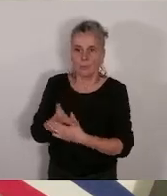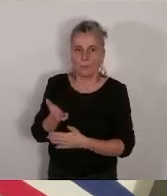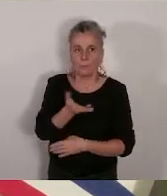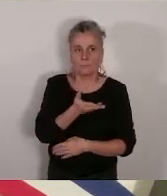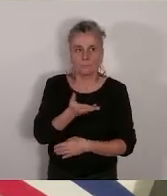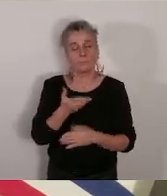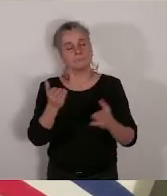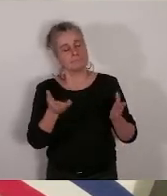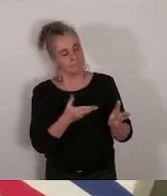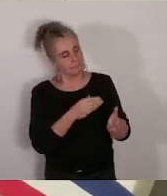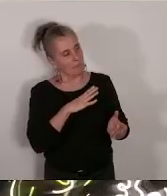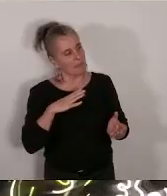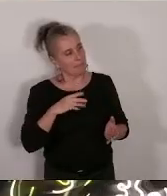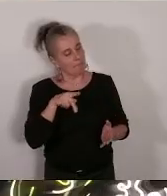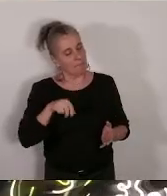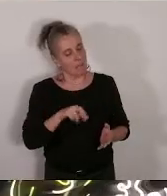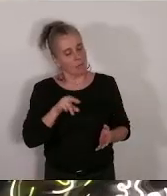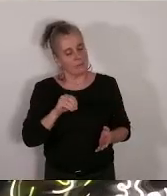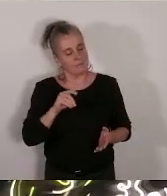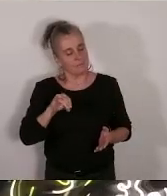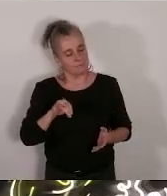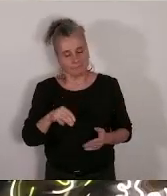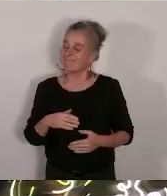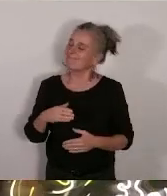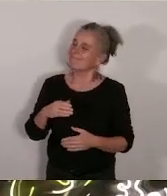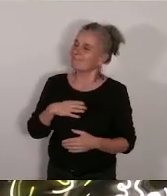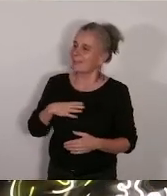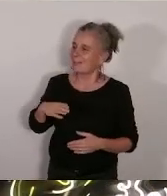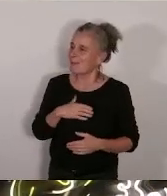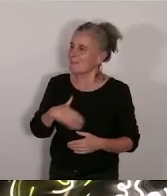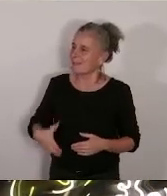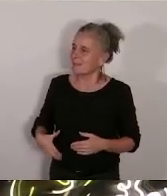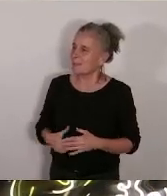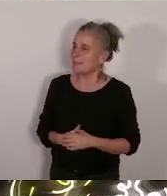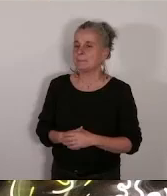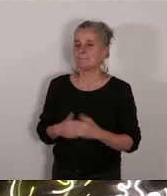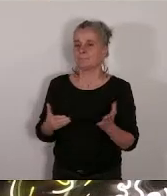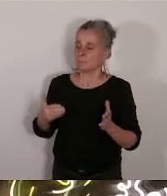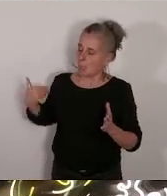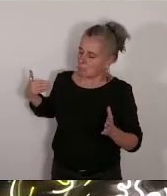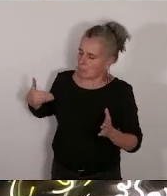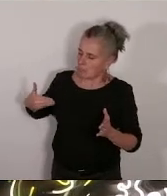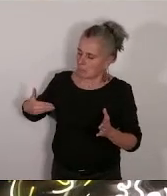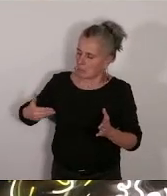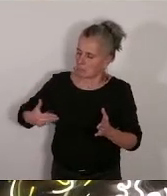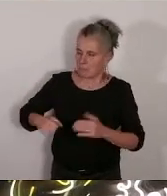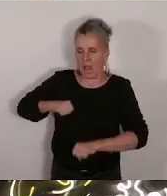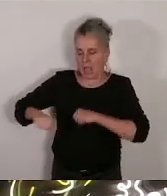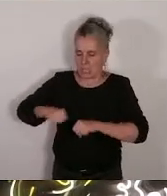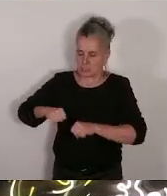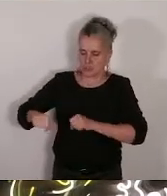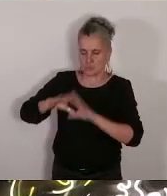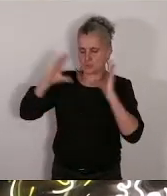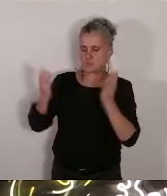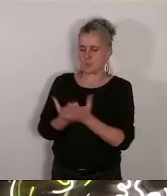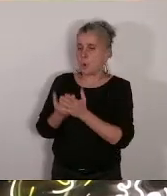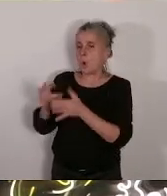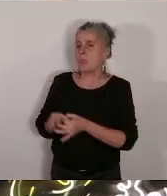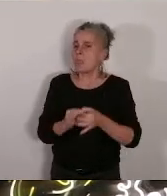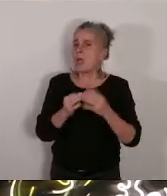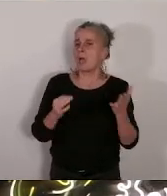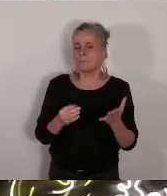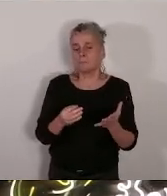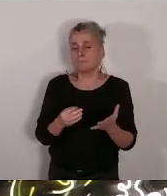Madame Parodi. Madame la maire, l'ensemble donc des actions conduites en faveur de la parentabilité, de l'assistance